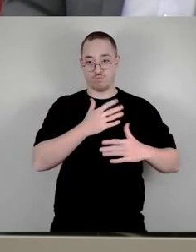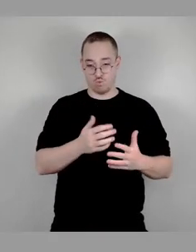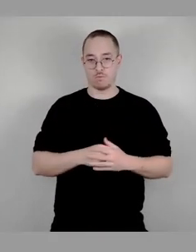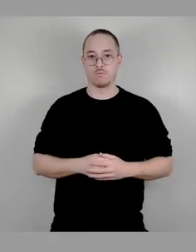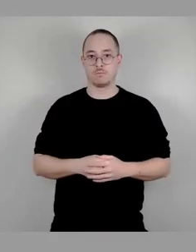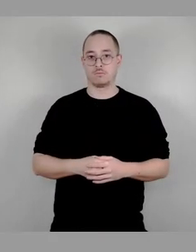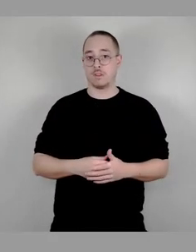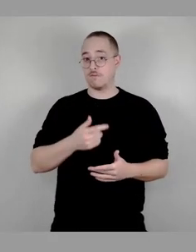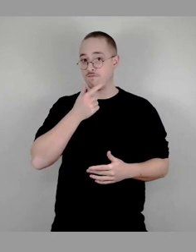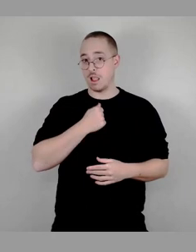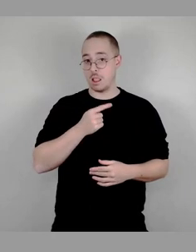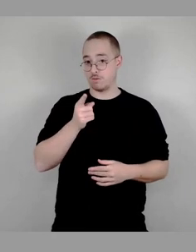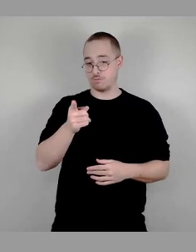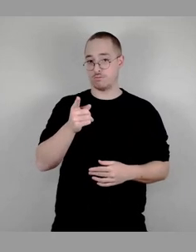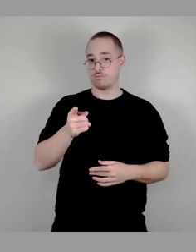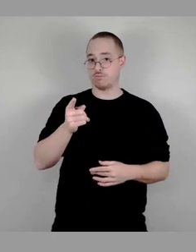andere.